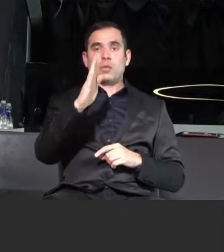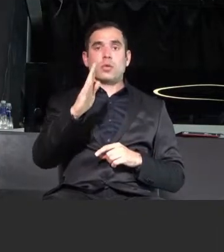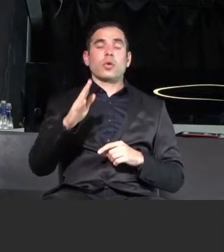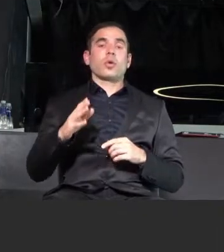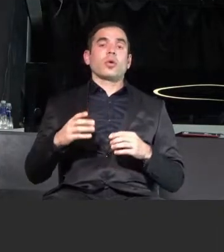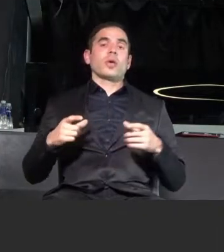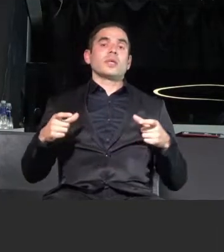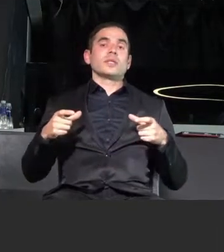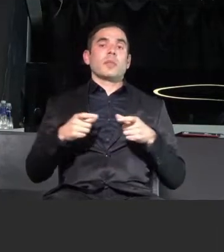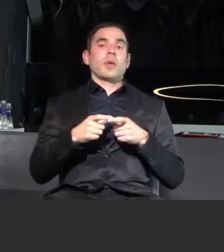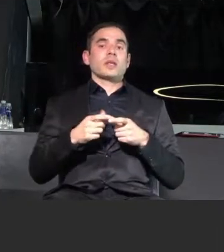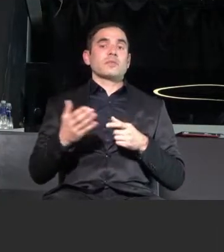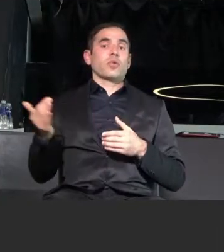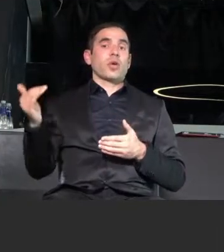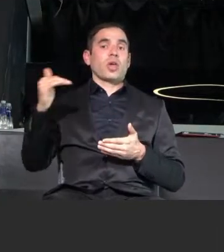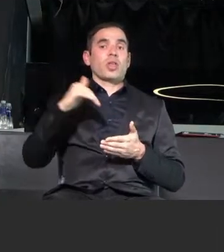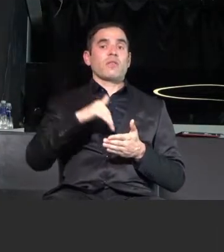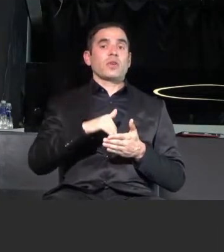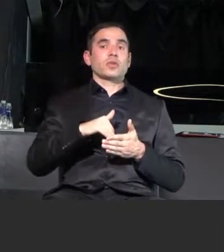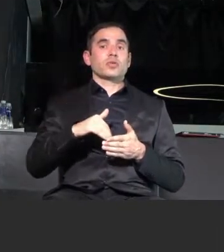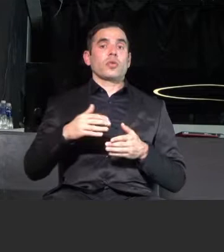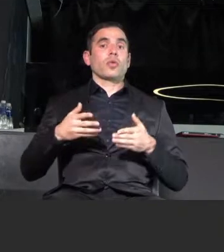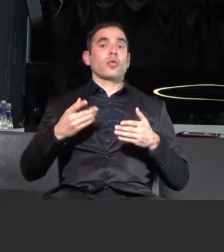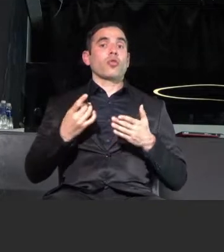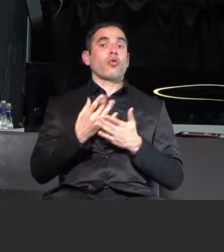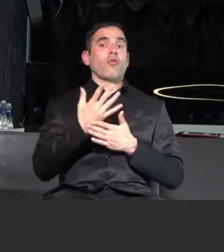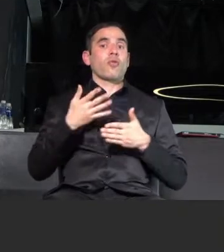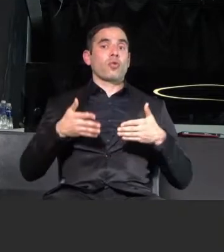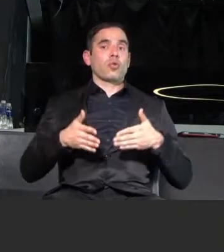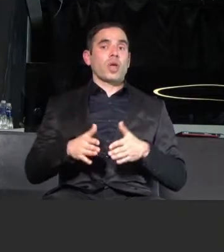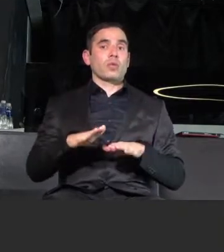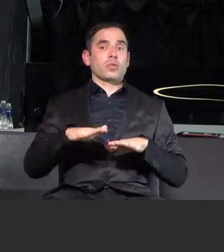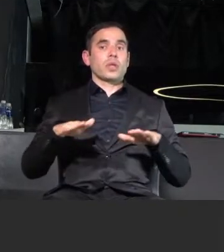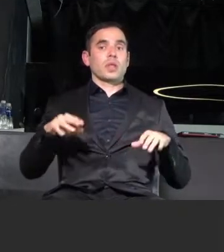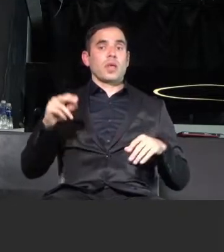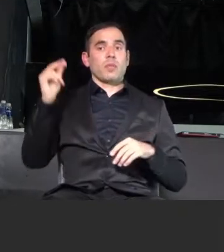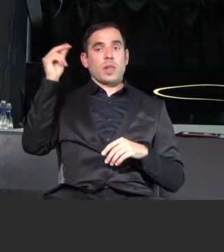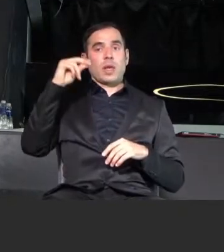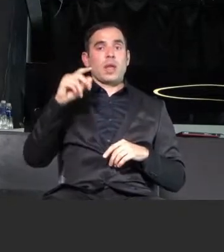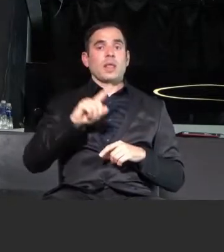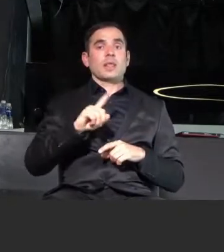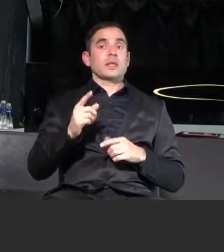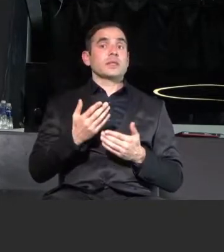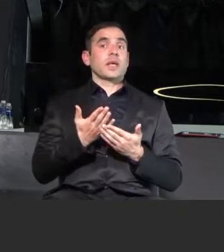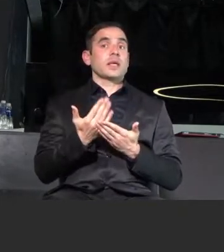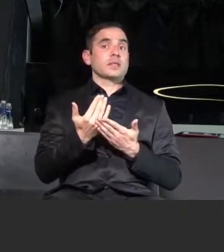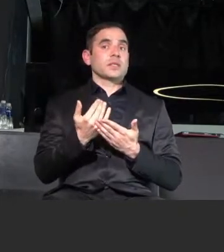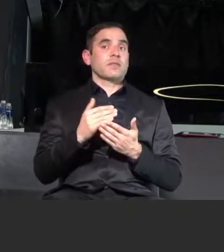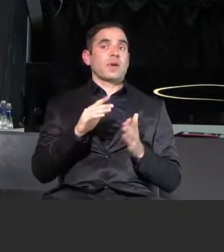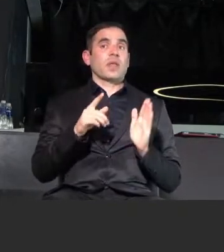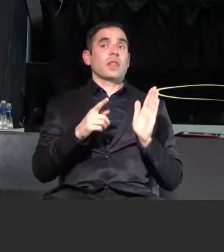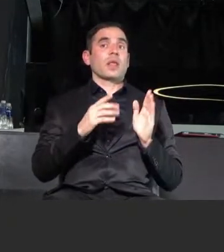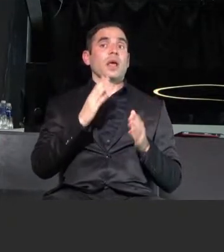идващо с новороденото си дете в България, не се изисква да докаже